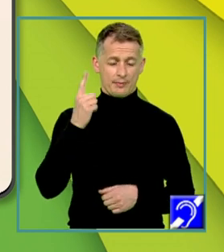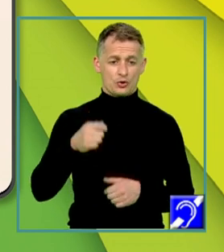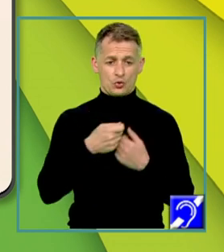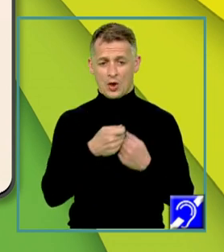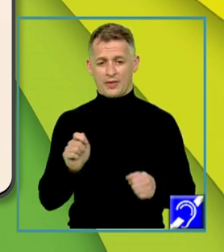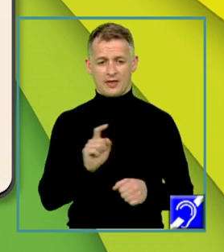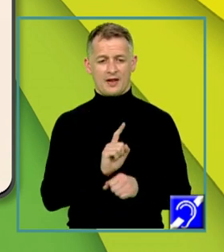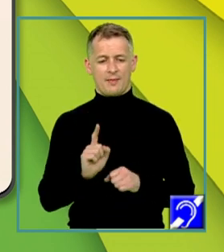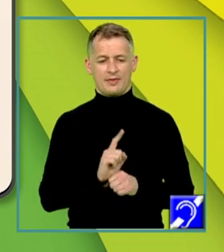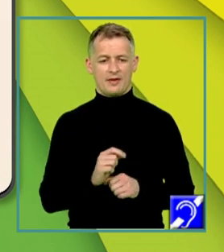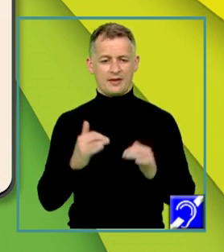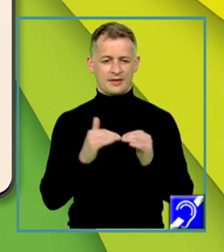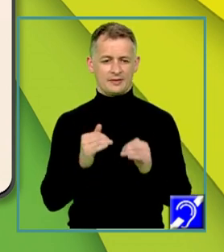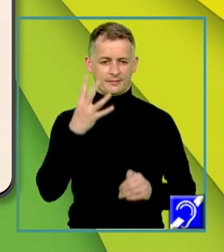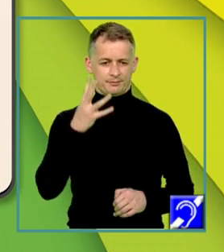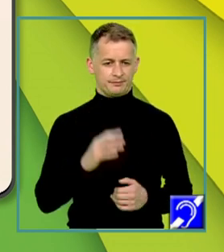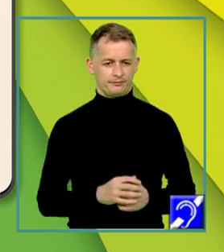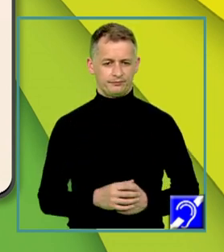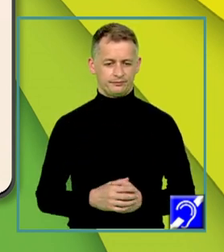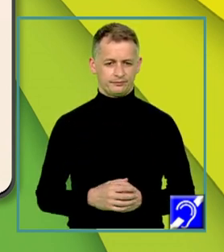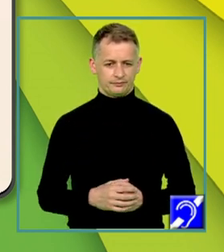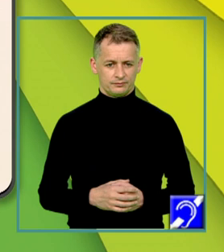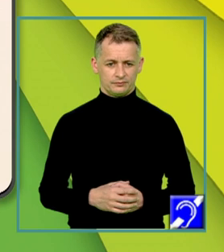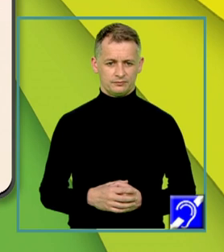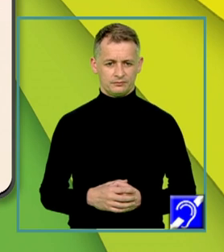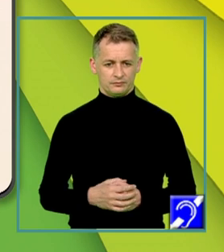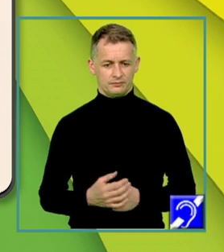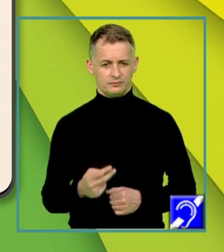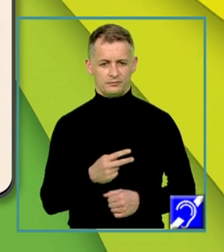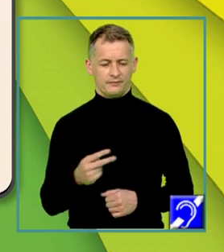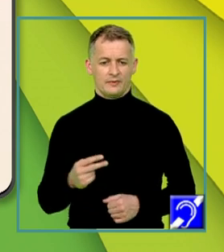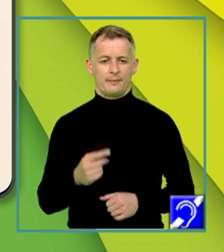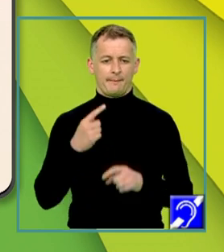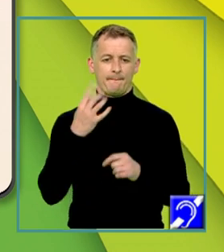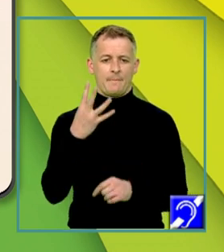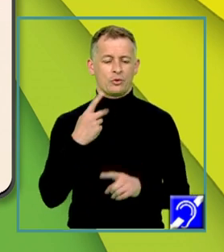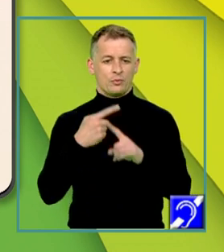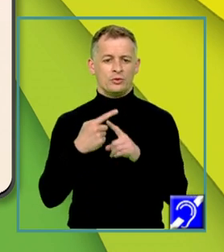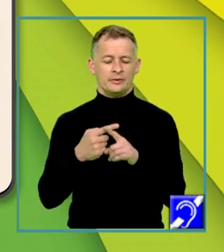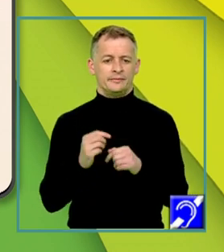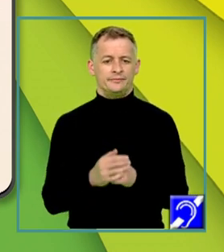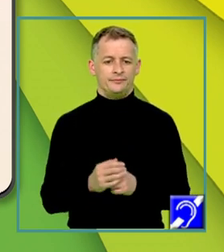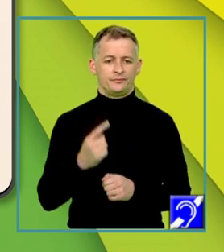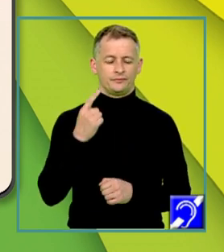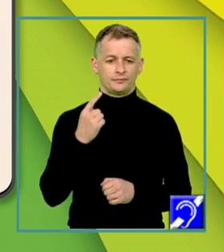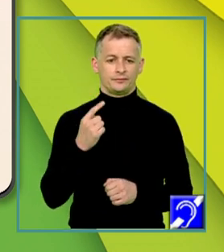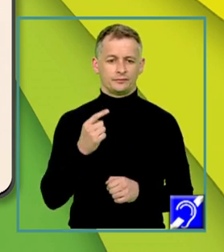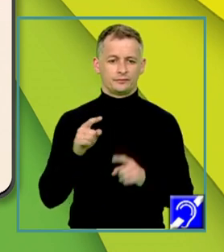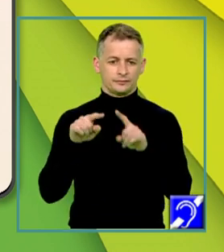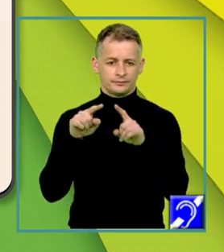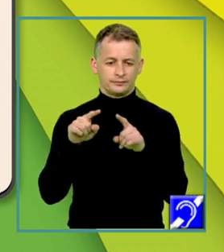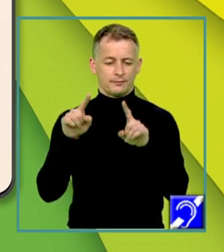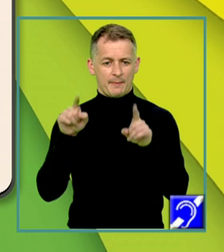toate elementele egale cu 4, matricea C este egală cu 4 în mulții cu matricea